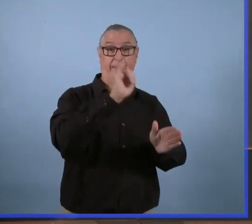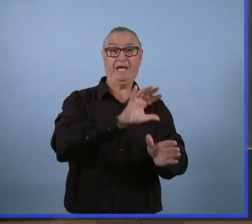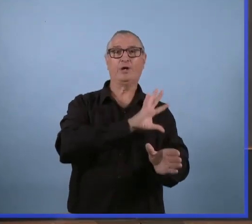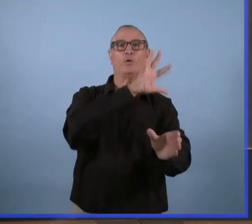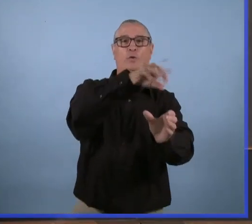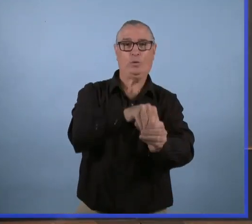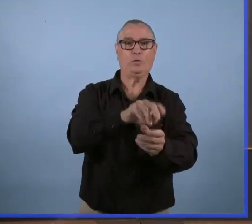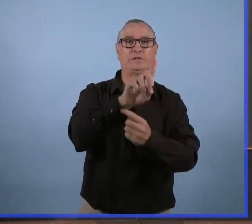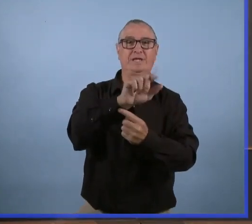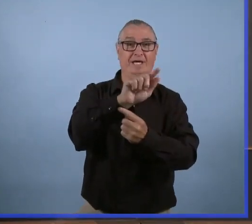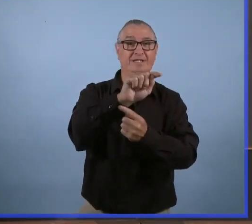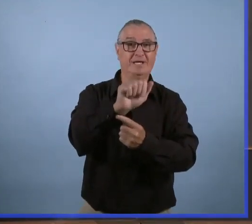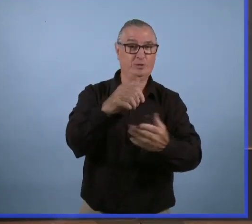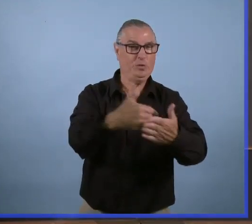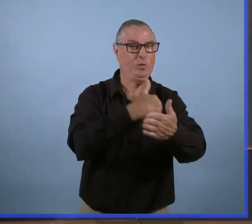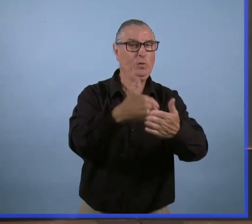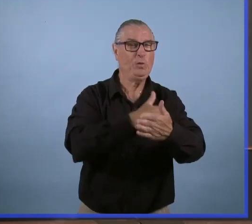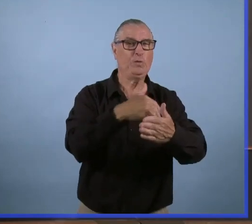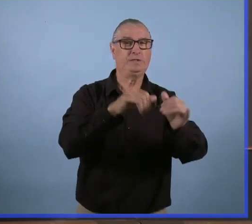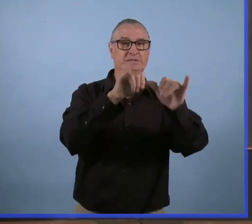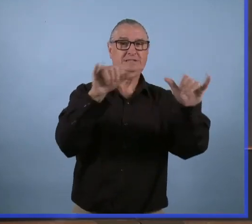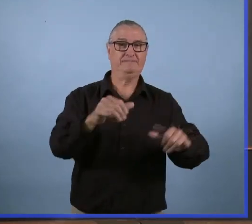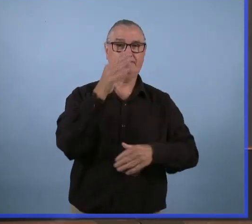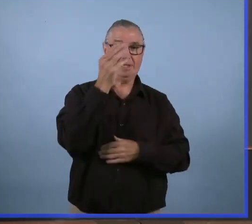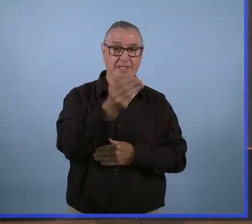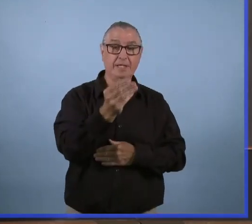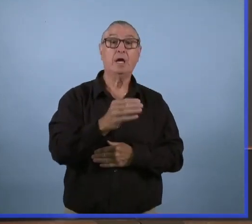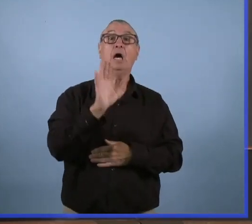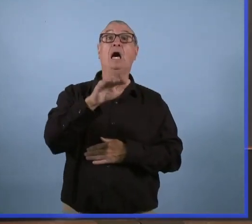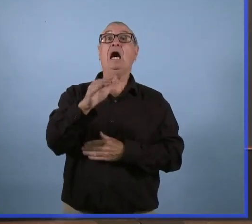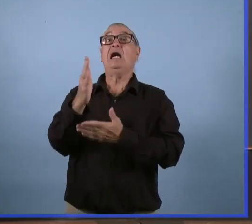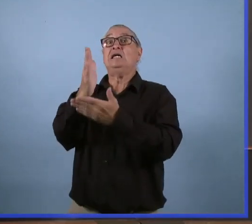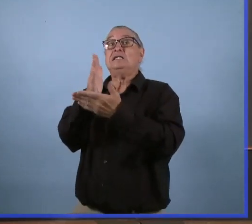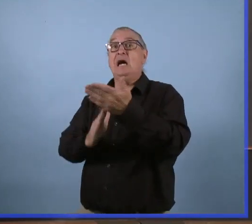ce que les cas soient considérés comme ne plus être infectieux.